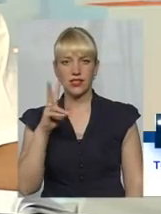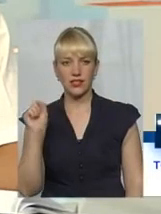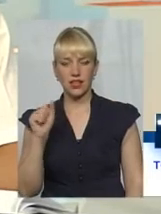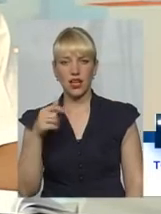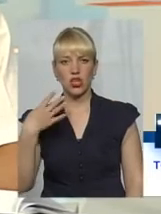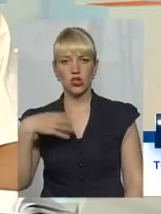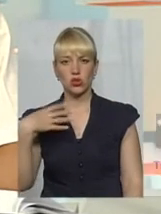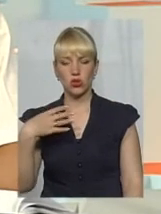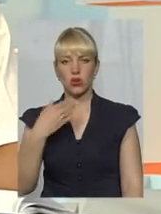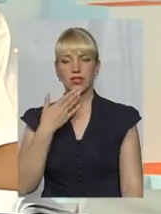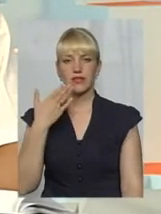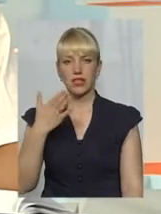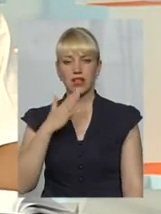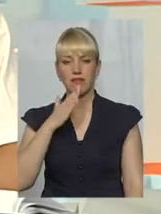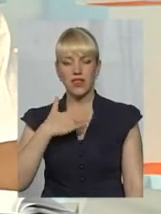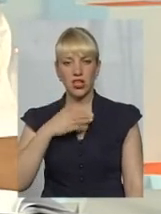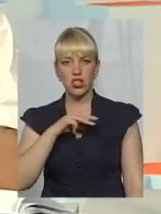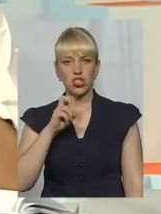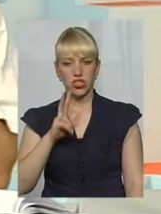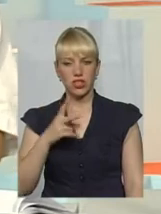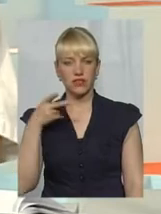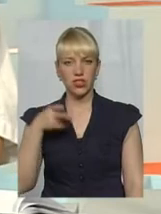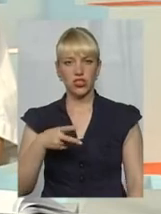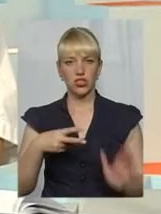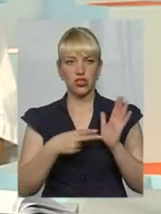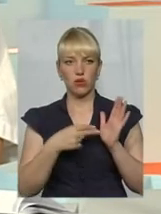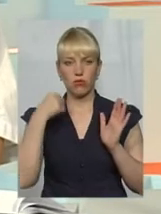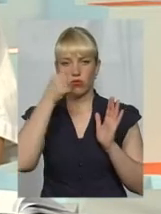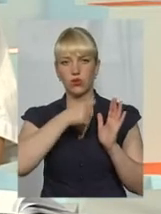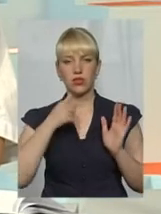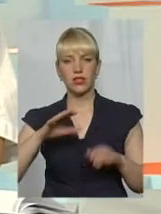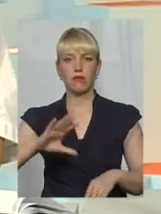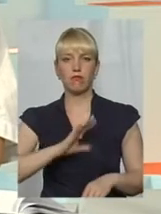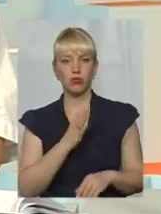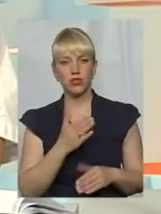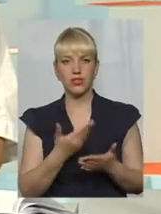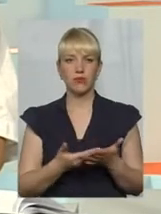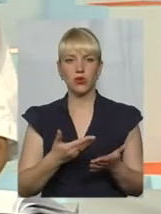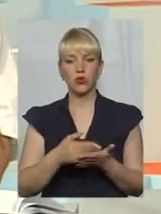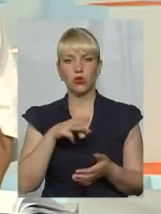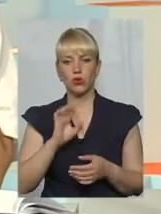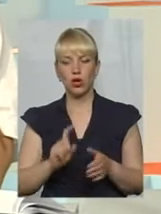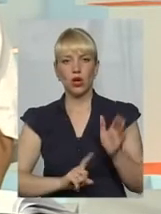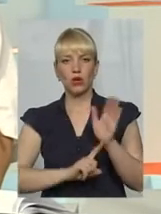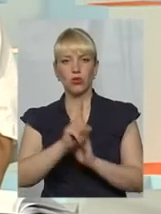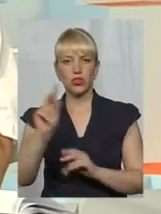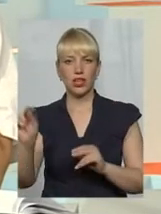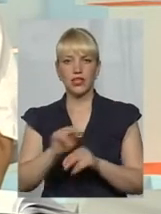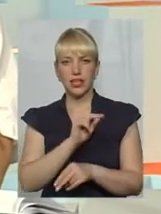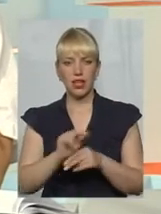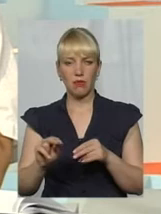зверталися в наш ЖЕК. У нас в 2007 році був будь-сім то початий ремонт